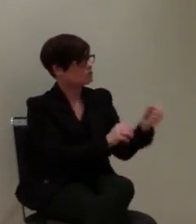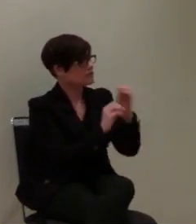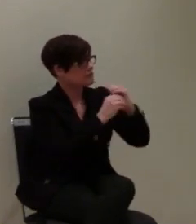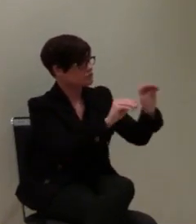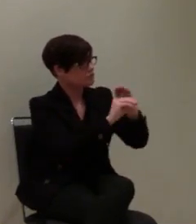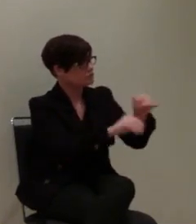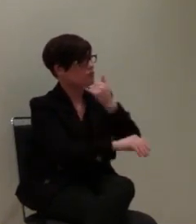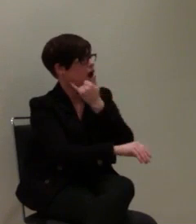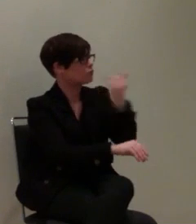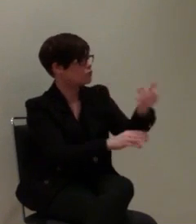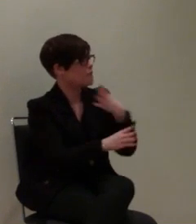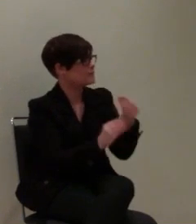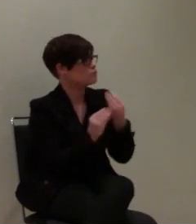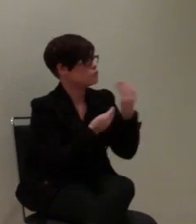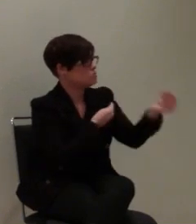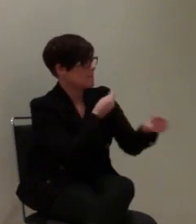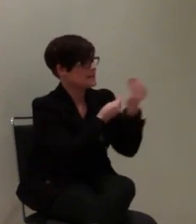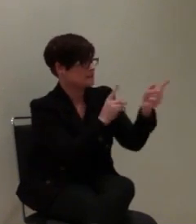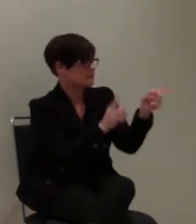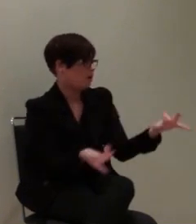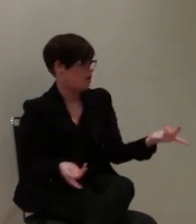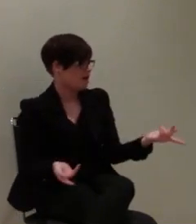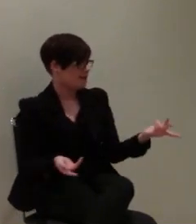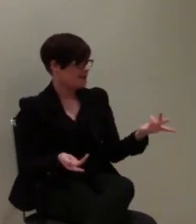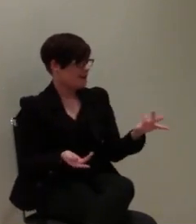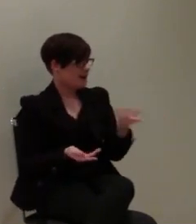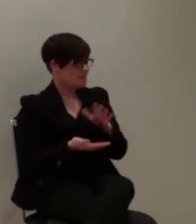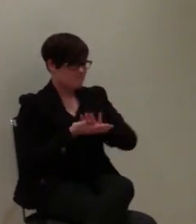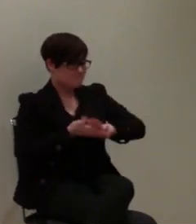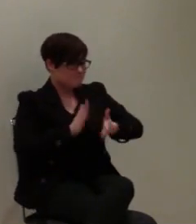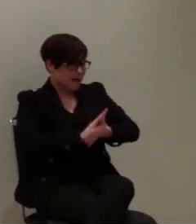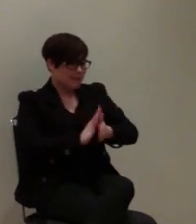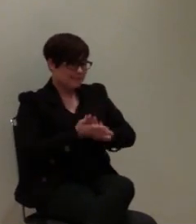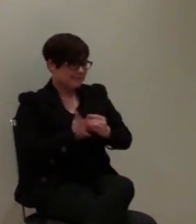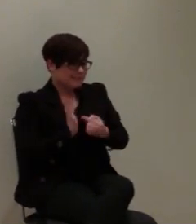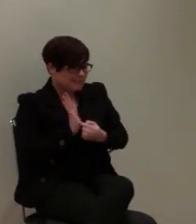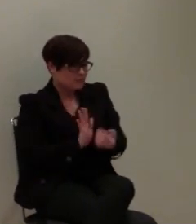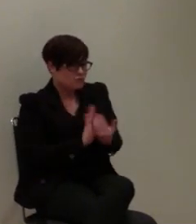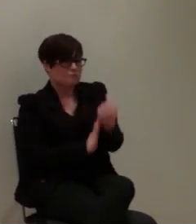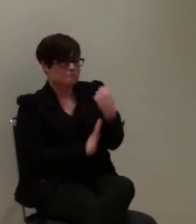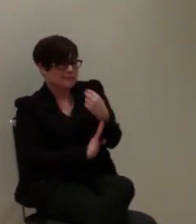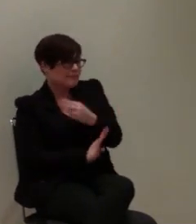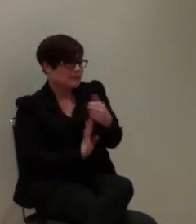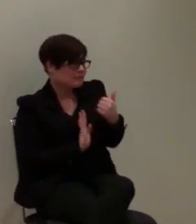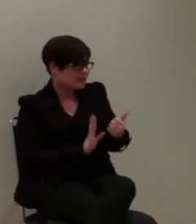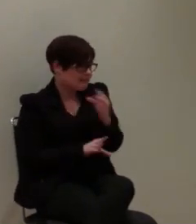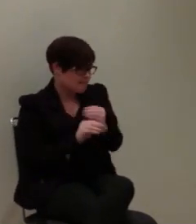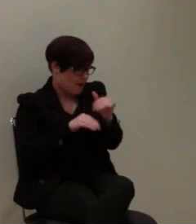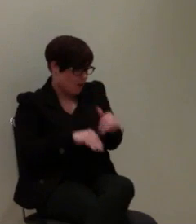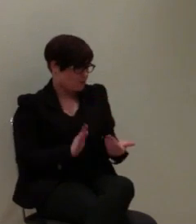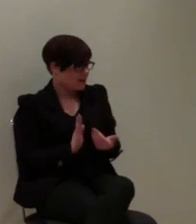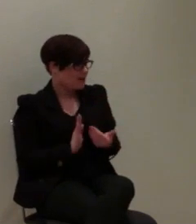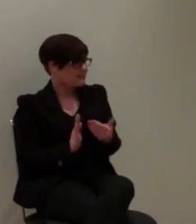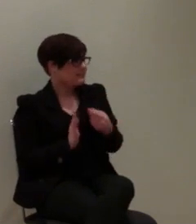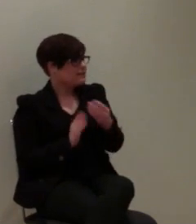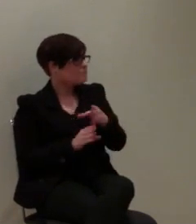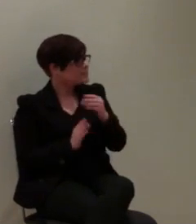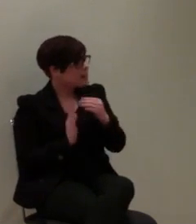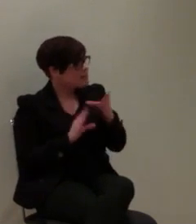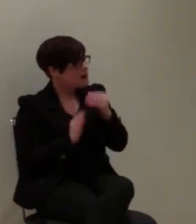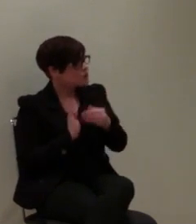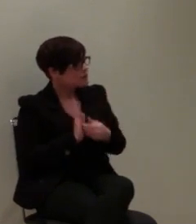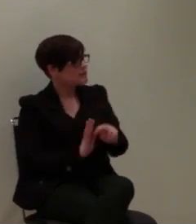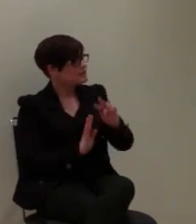des Anrufers mit übermittelt wird. Wir wissen aber aus der Praxis, weil wir das schon seit 2006 machen, dass zwei Drittel aller